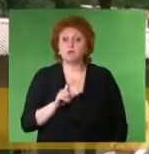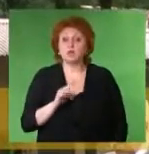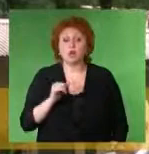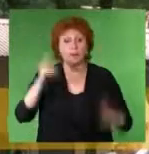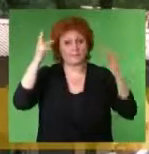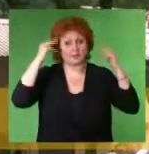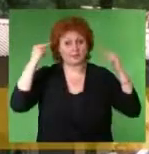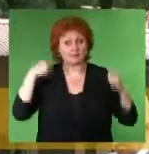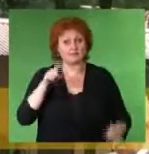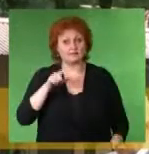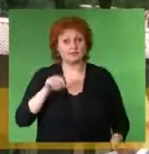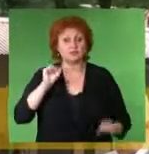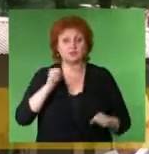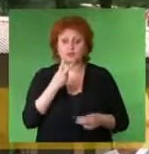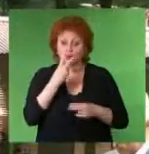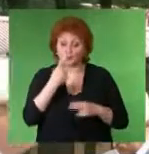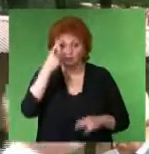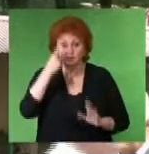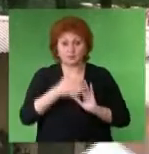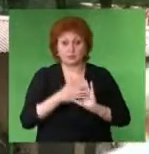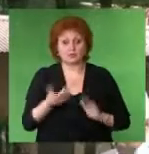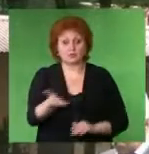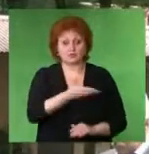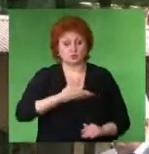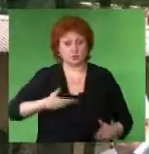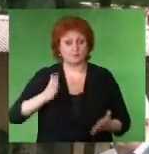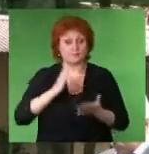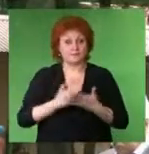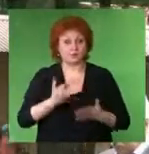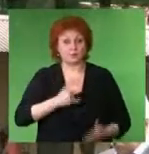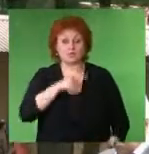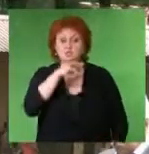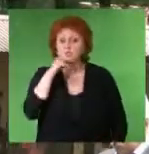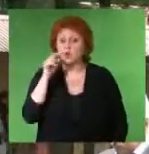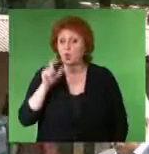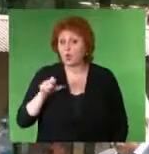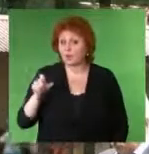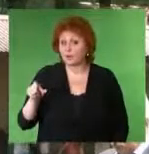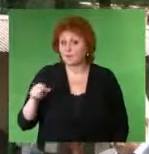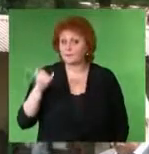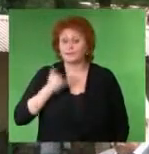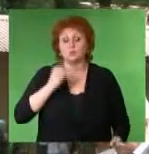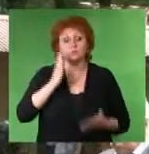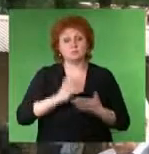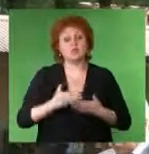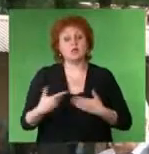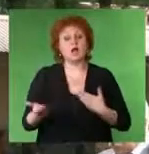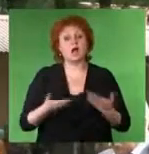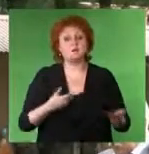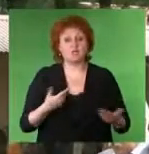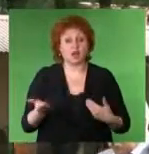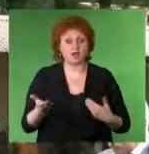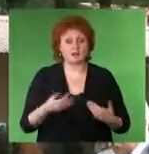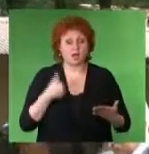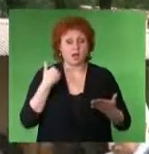мы, православные люди, могли увидеть и понять, что мы есть Что нас много и что мы имеем возможность общаться